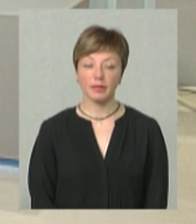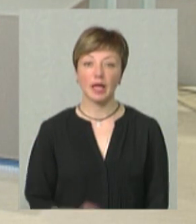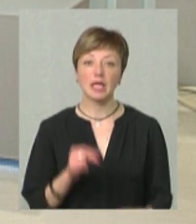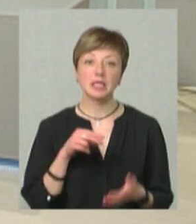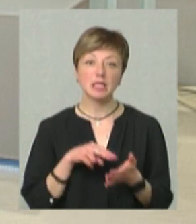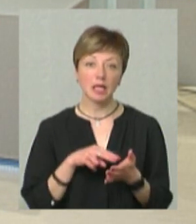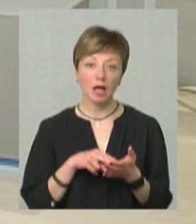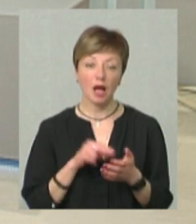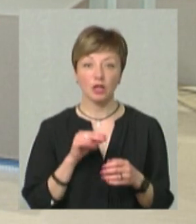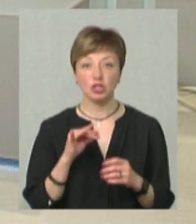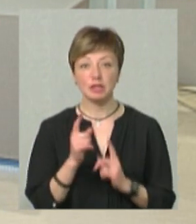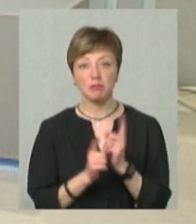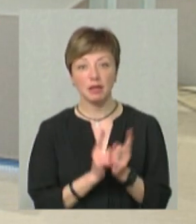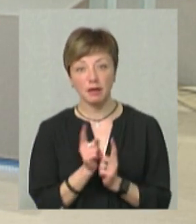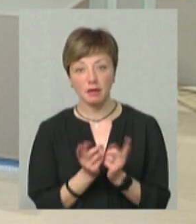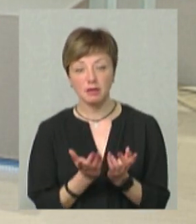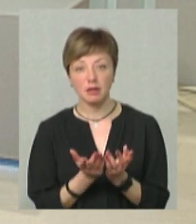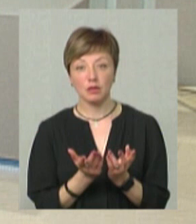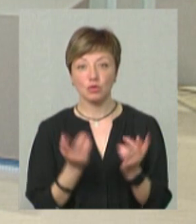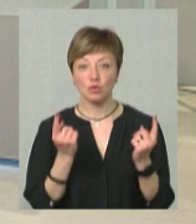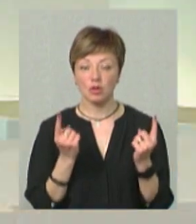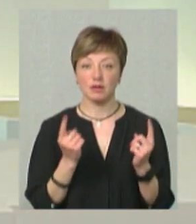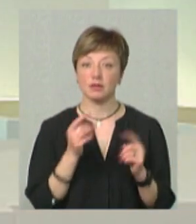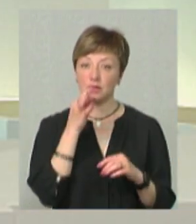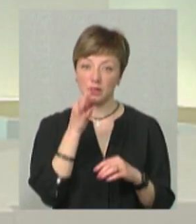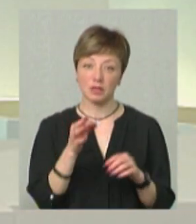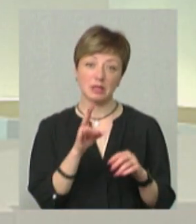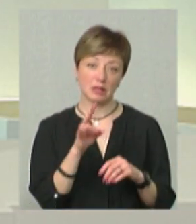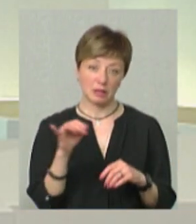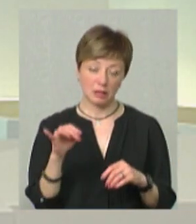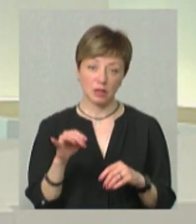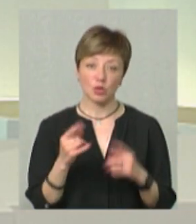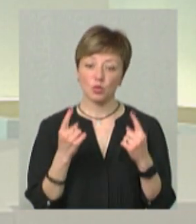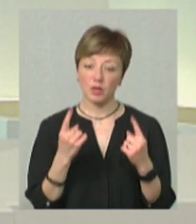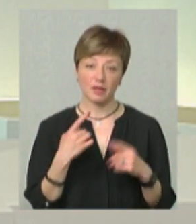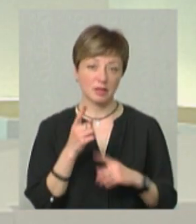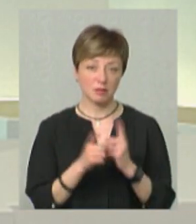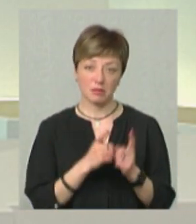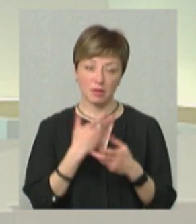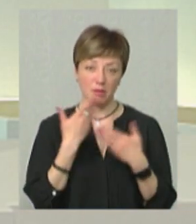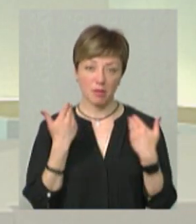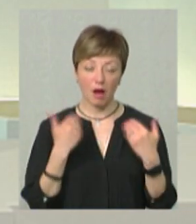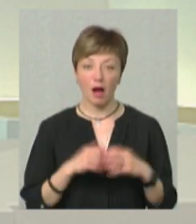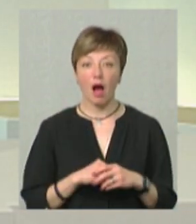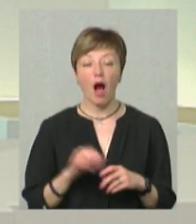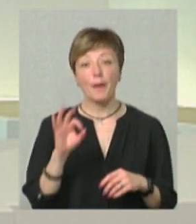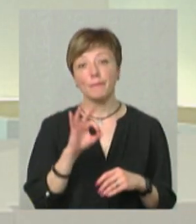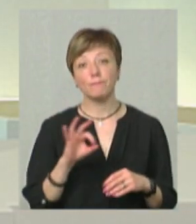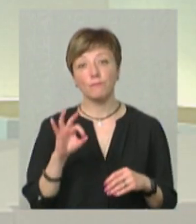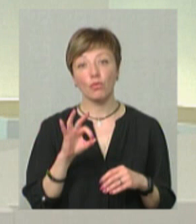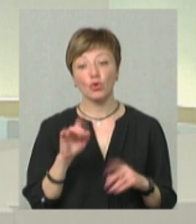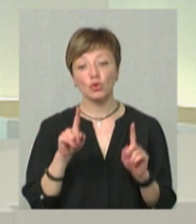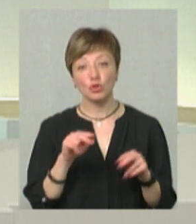Ціна чи змінилася суттєво? Скажемо ні. Суттєво не змінилася стосовно вверх. А стосовно